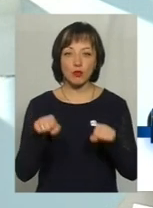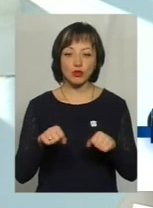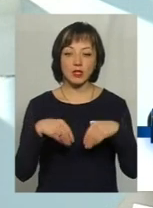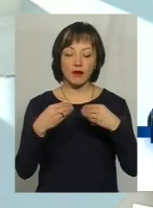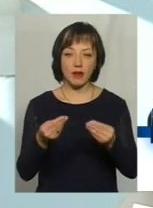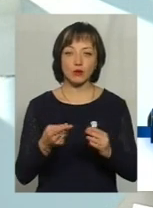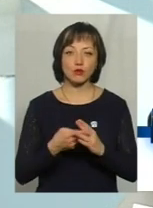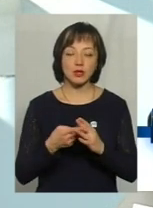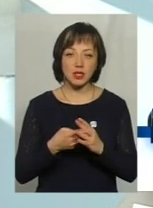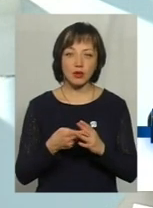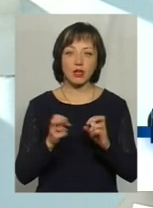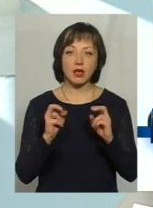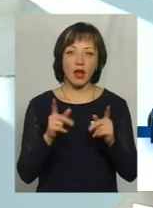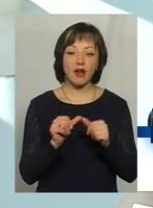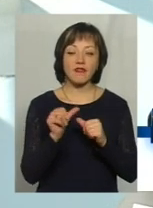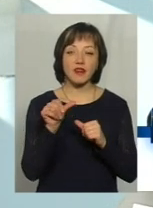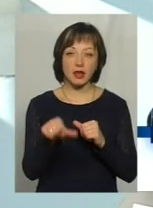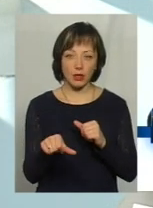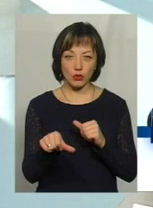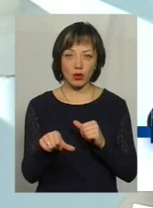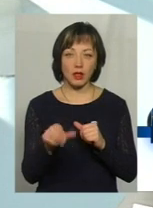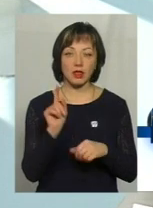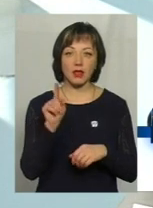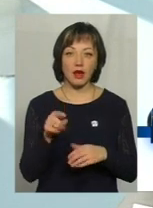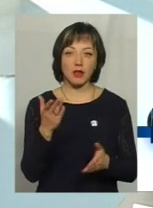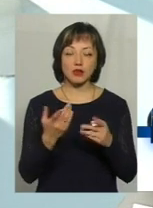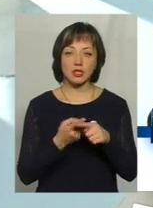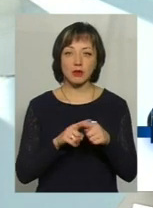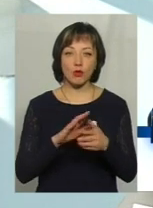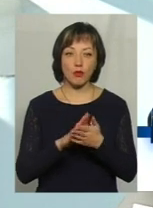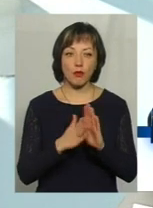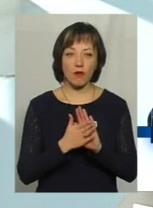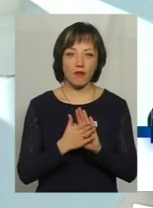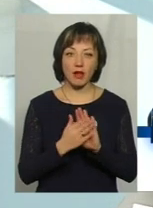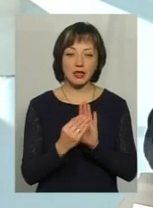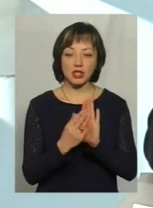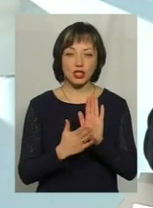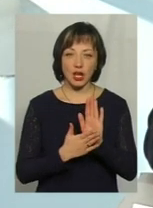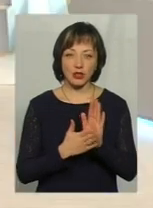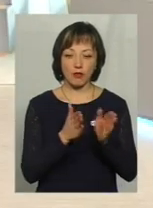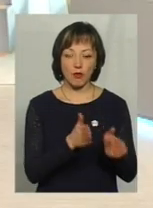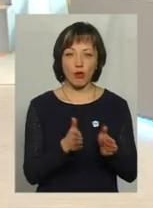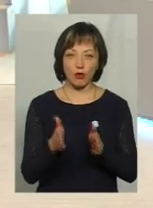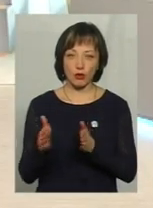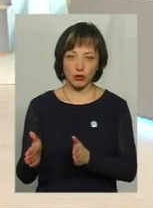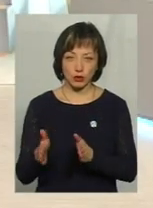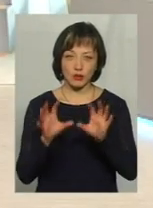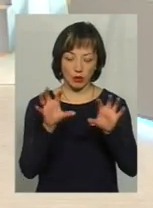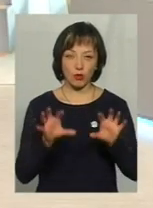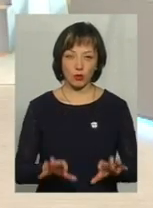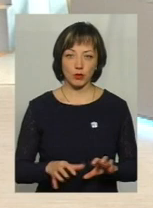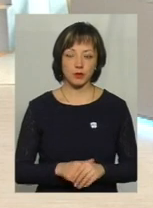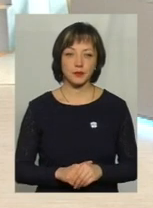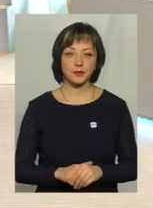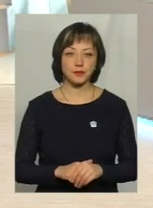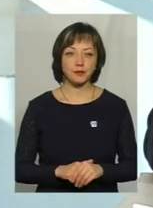призначати субсидії як виняток, навіть якщо ці умови не зазначені чинним порядком, які затверджені